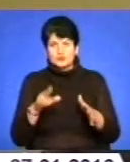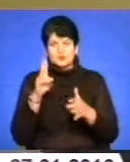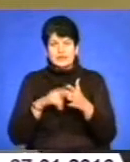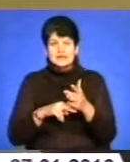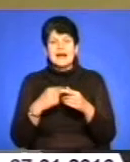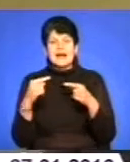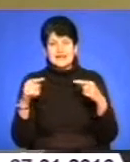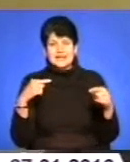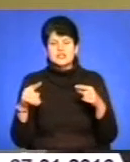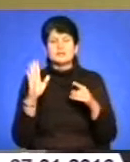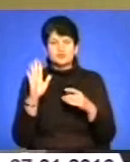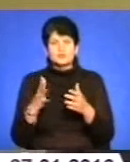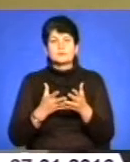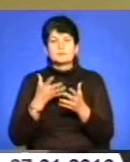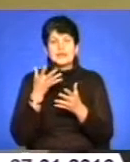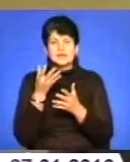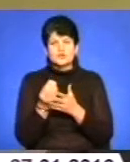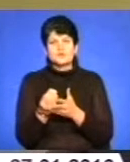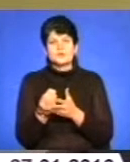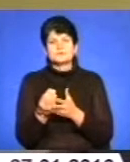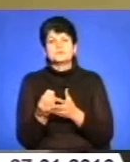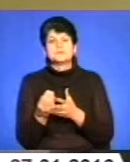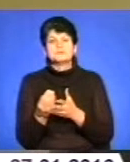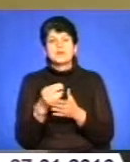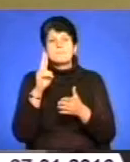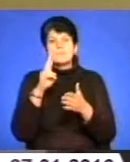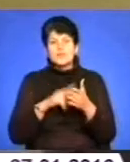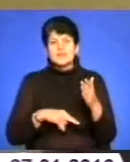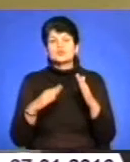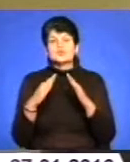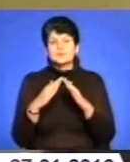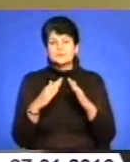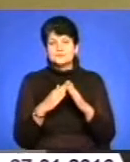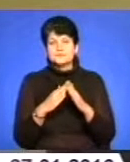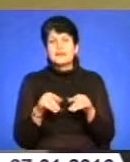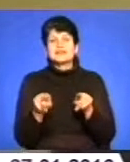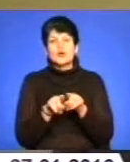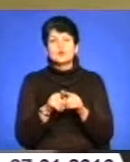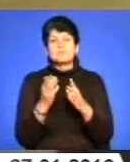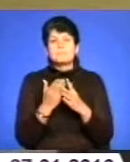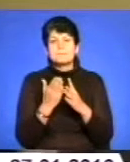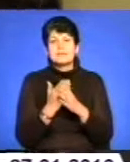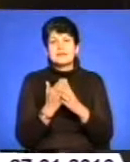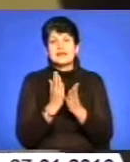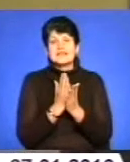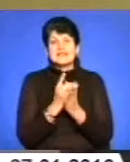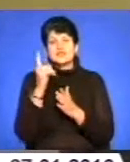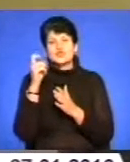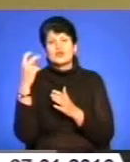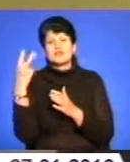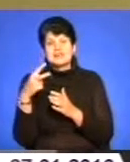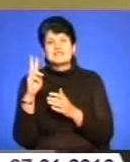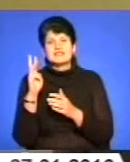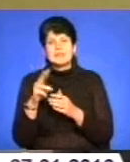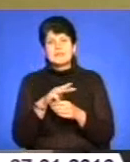має більше 60 квадратних будуть сплачувати податок на нерухомість. І також пільга залишається в розмірі 120 квадратних метрів